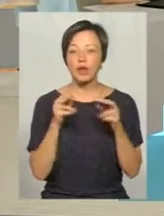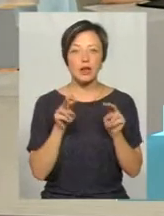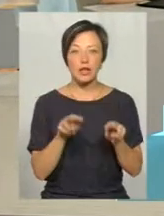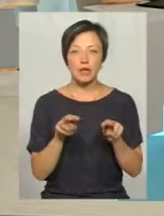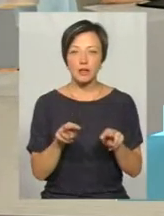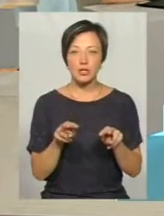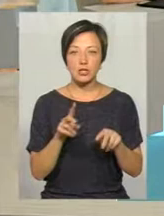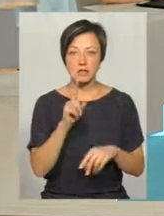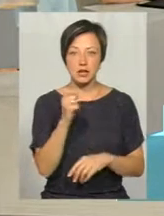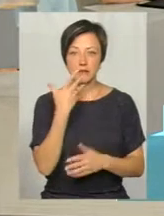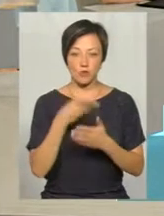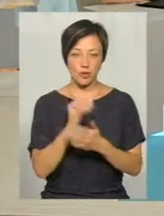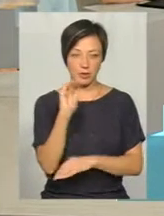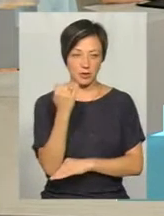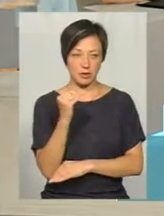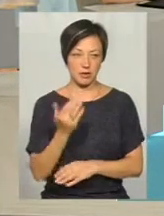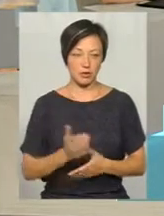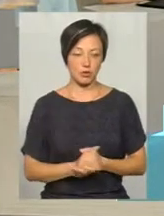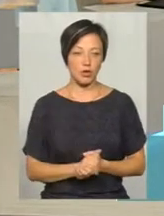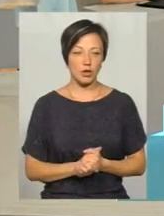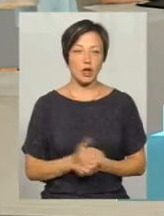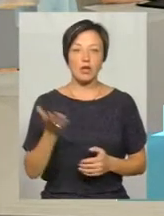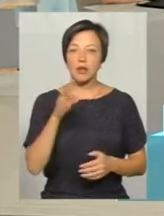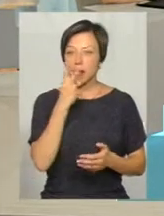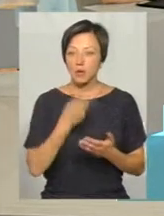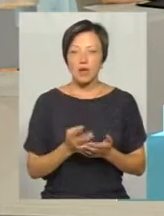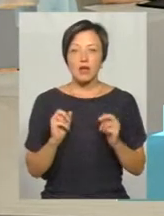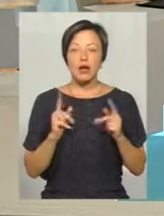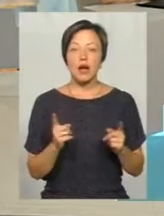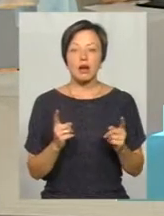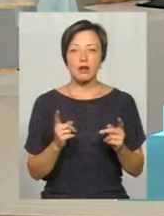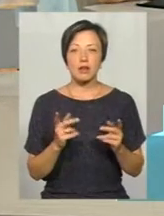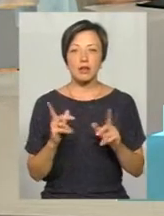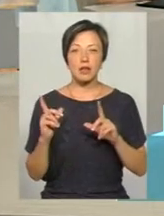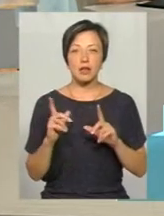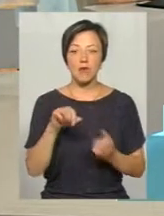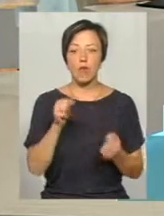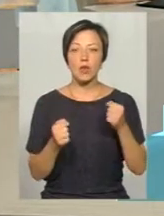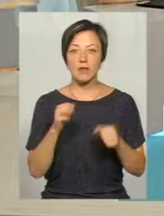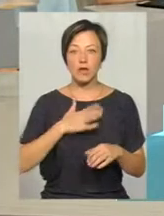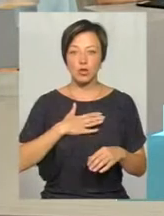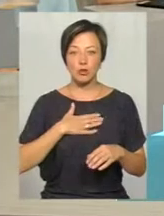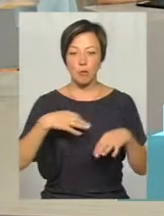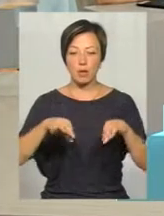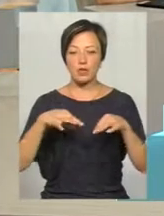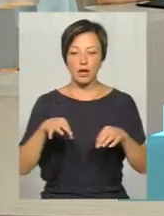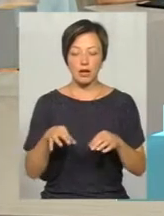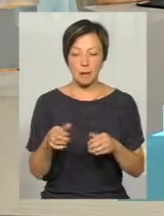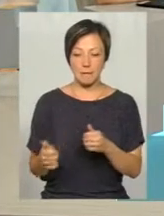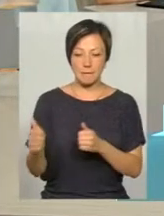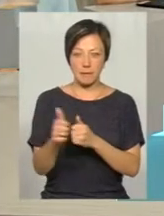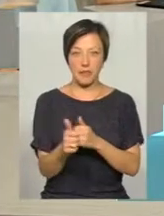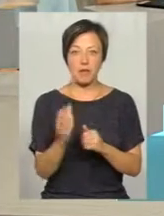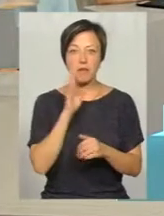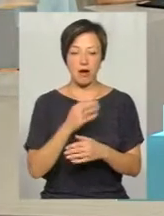дивлячись за своєю дитиною. Давайте подивимося, як їдуть наші водії в машинах, коли на передньому сидінні сидить